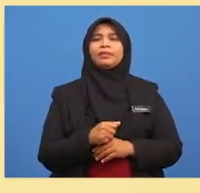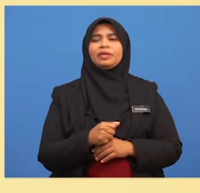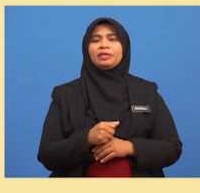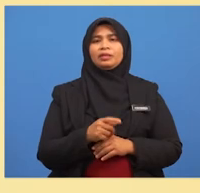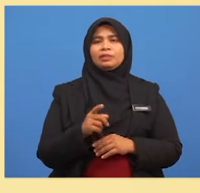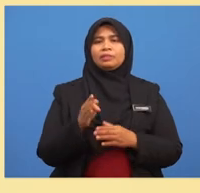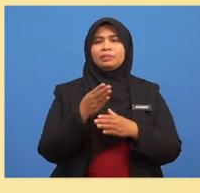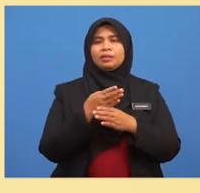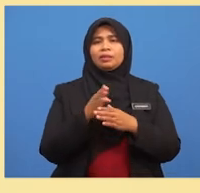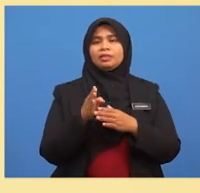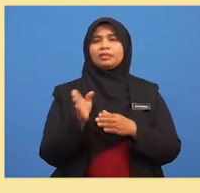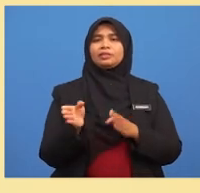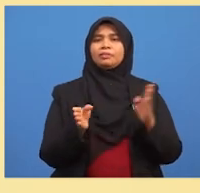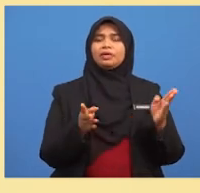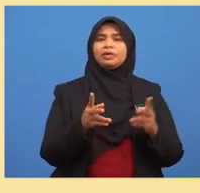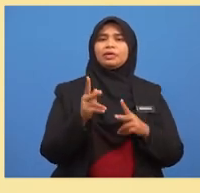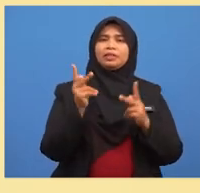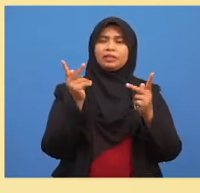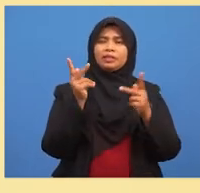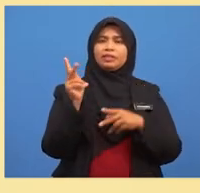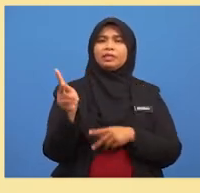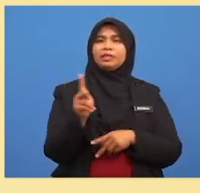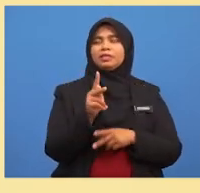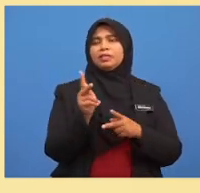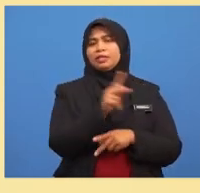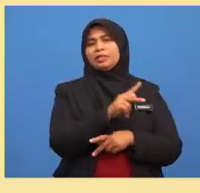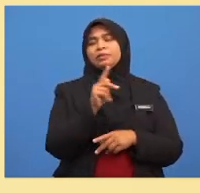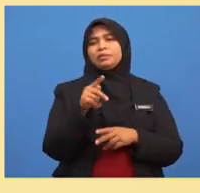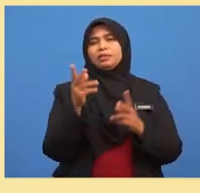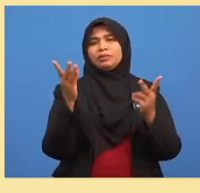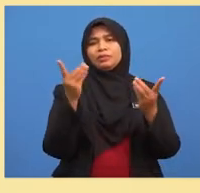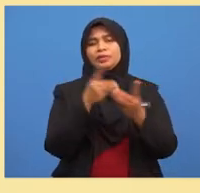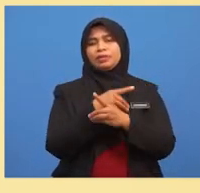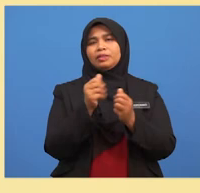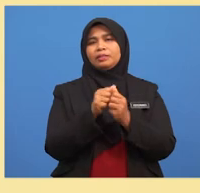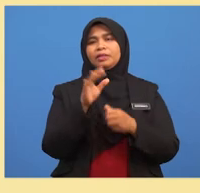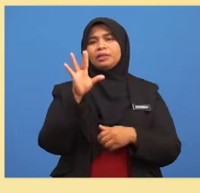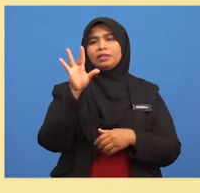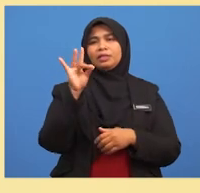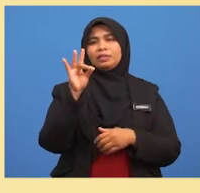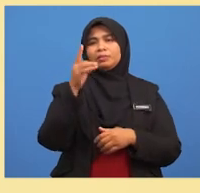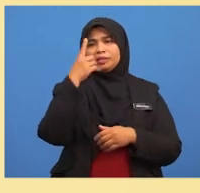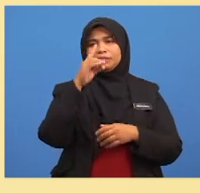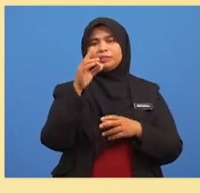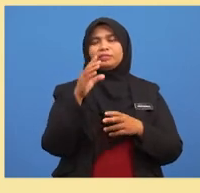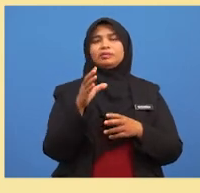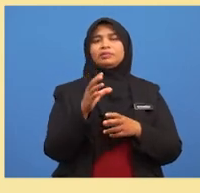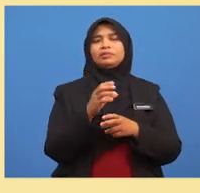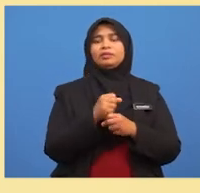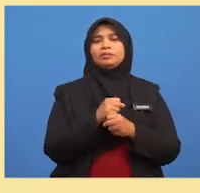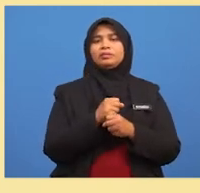sebelah kiri perlu didarap dengan 8 Untuk mendapatkan nilai penyebut yang